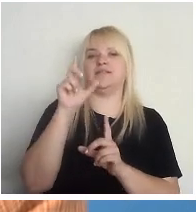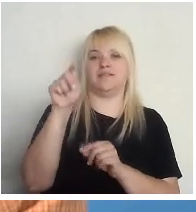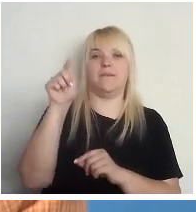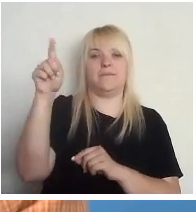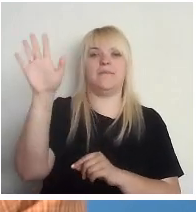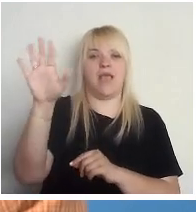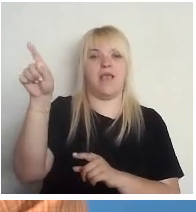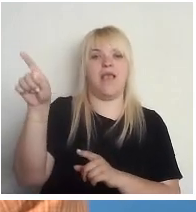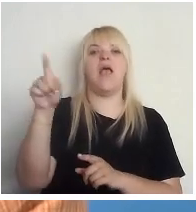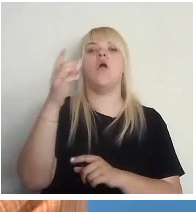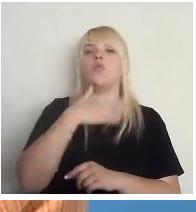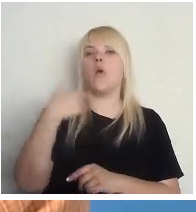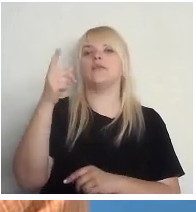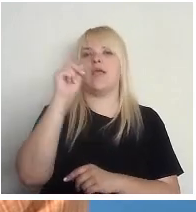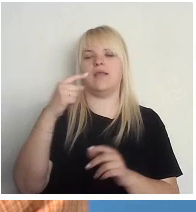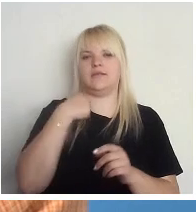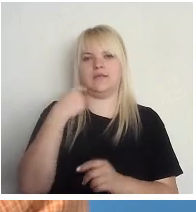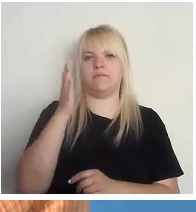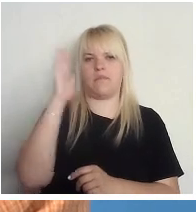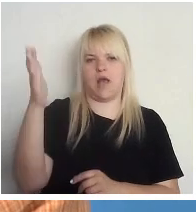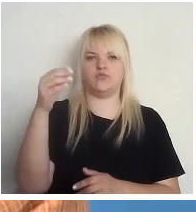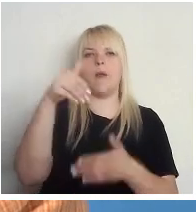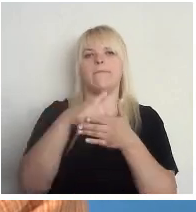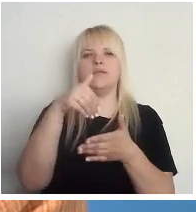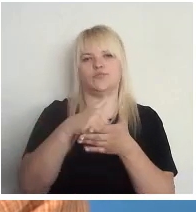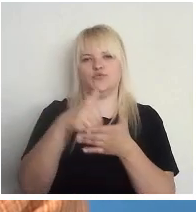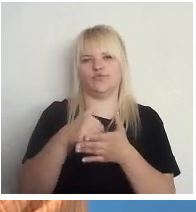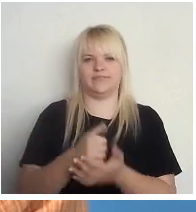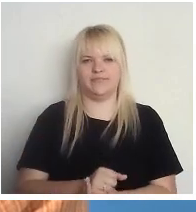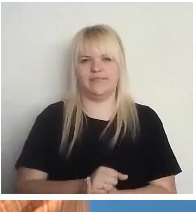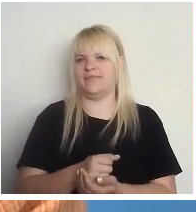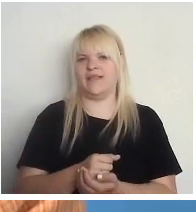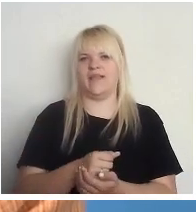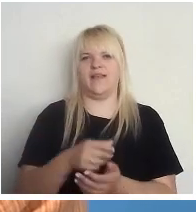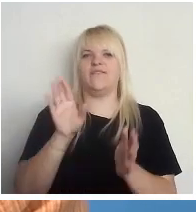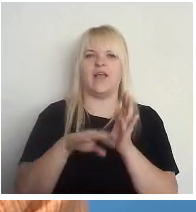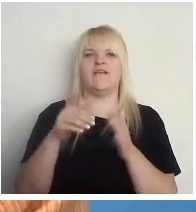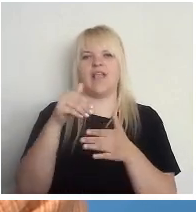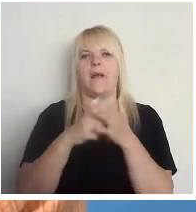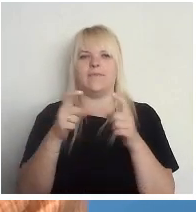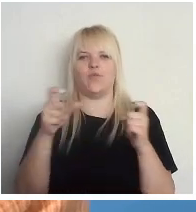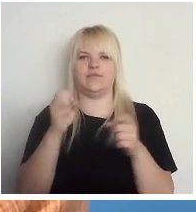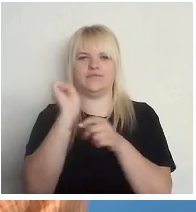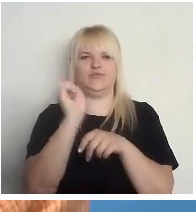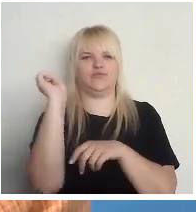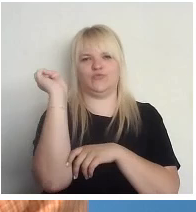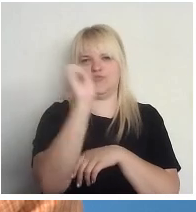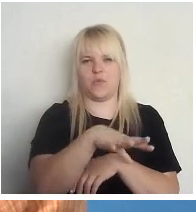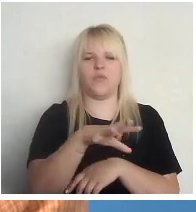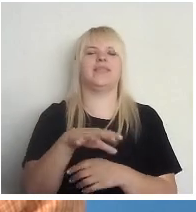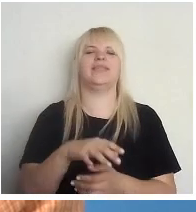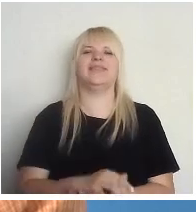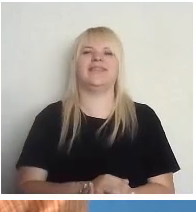ērti nobalsot pa pastu. Tik vien kā viena aploksnīte jāizsūta, jāizvalkās līdz